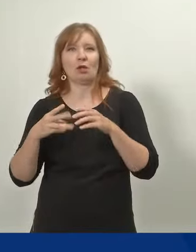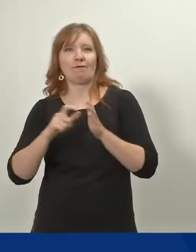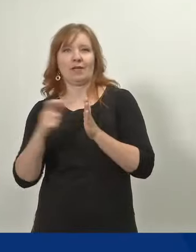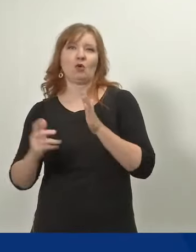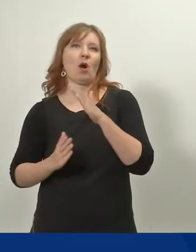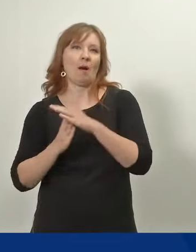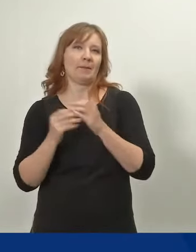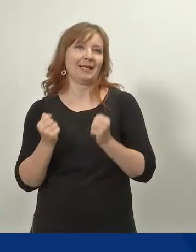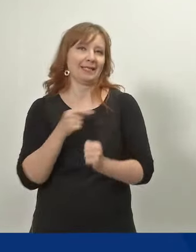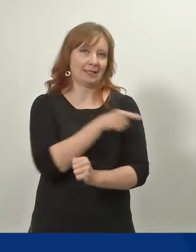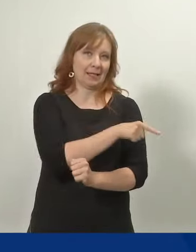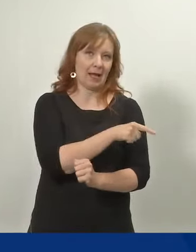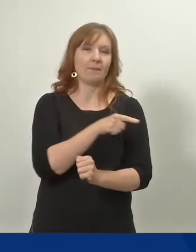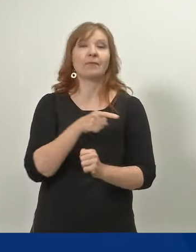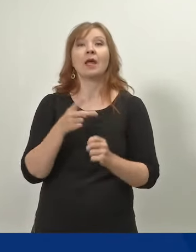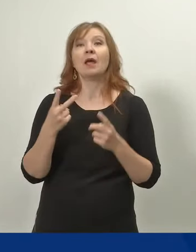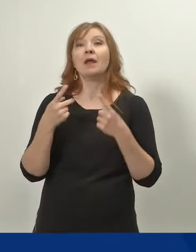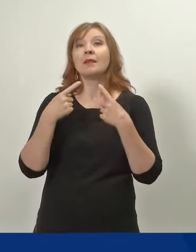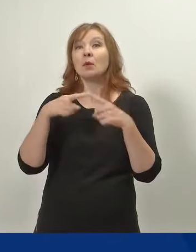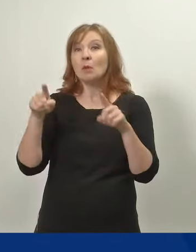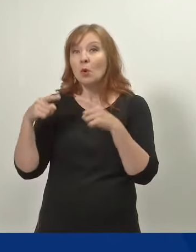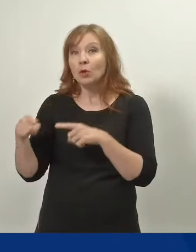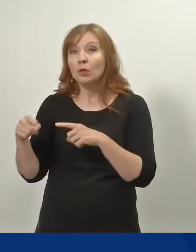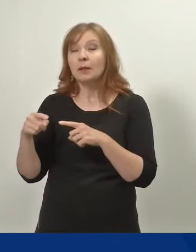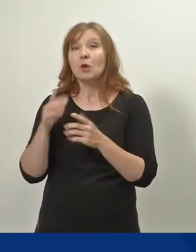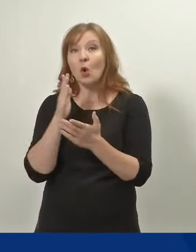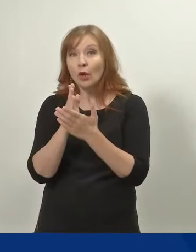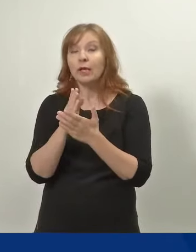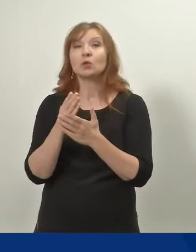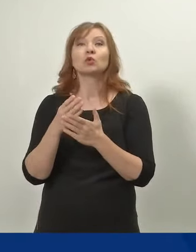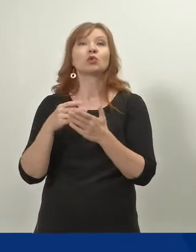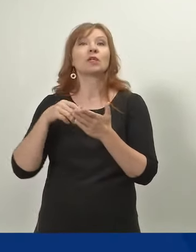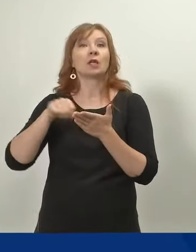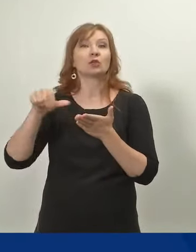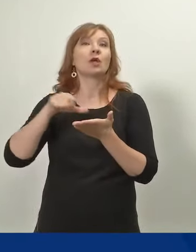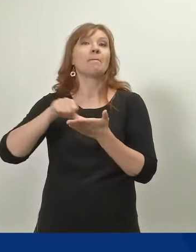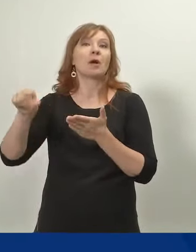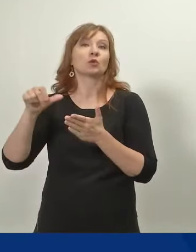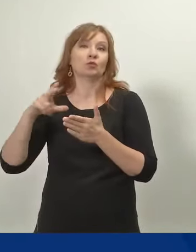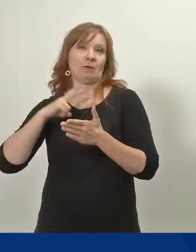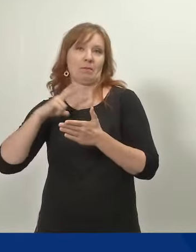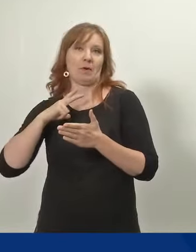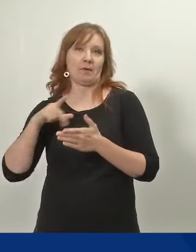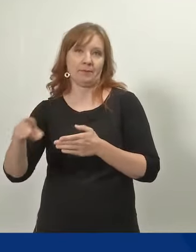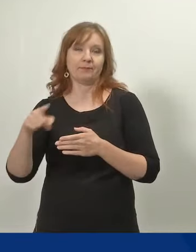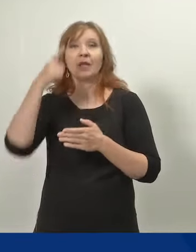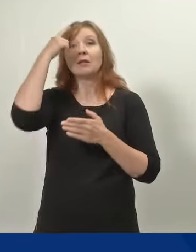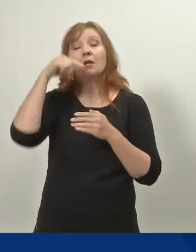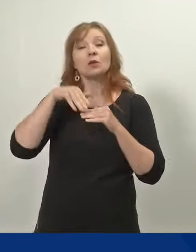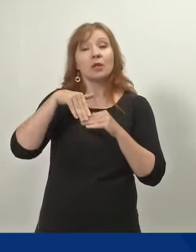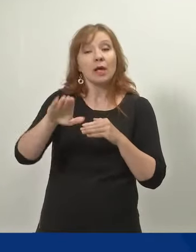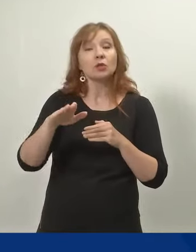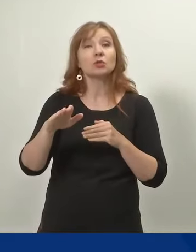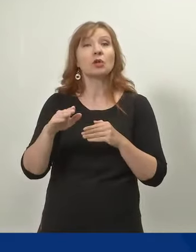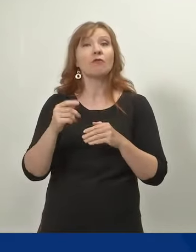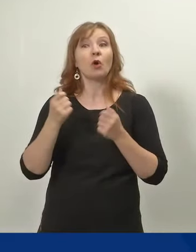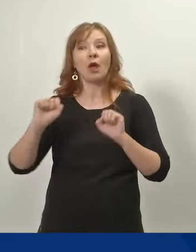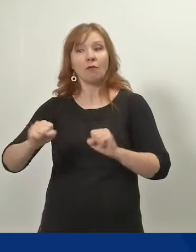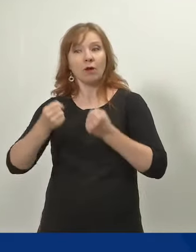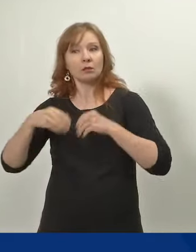varhaiskasvatuksesta ovat jatkossa maksuttomia. Eli jatkossa lapsi voi olla välillä